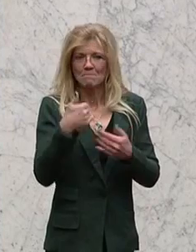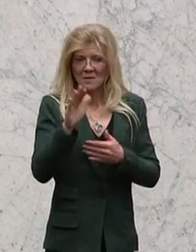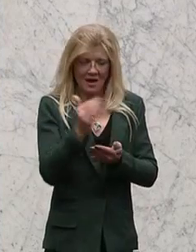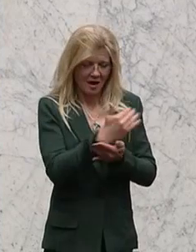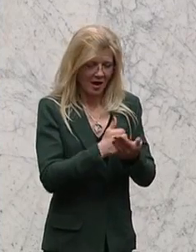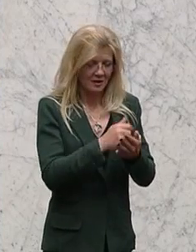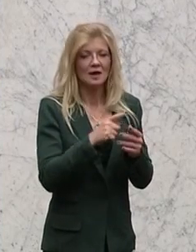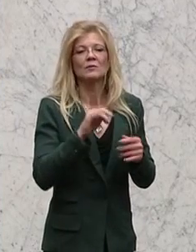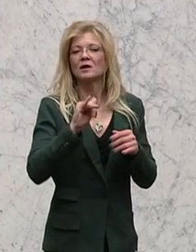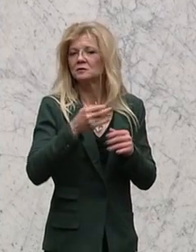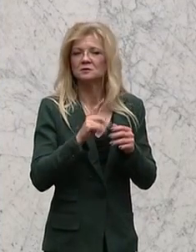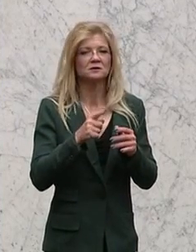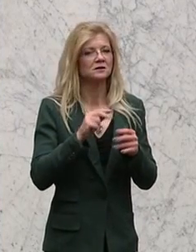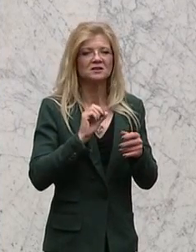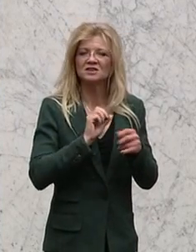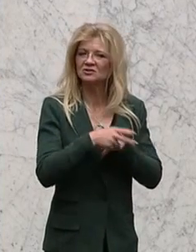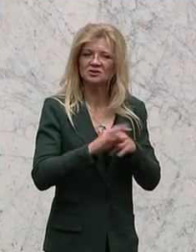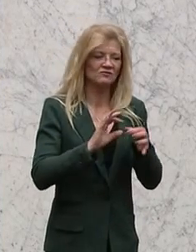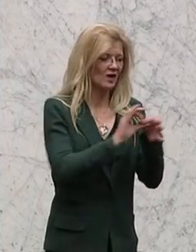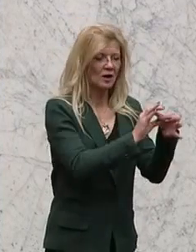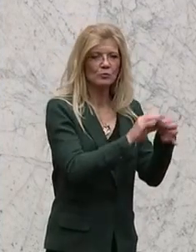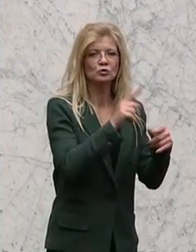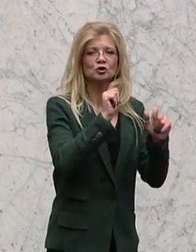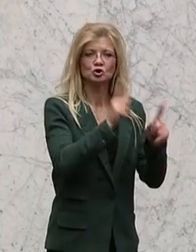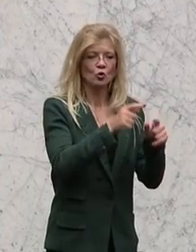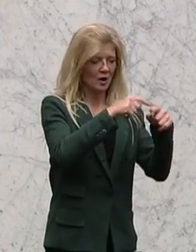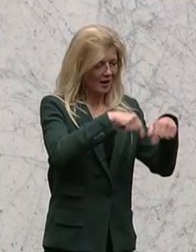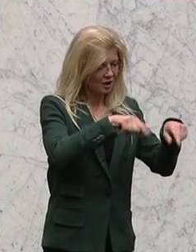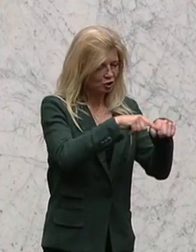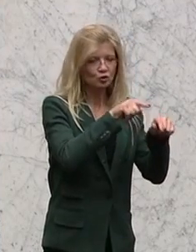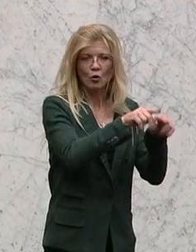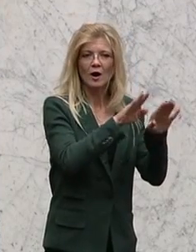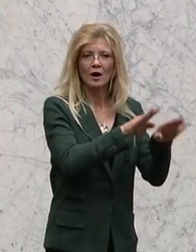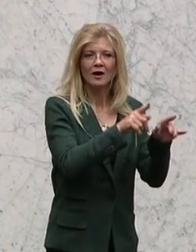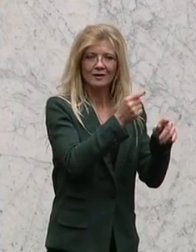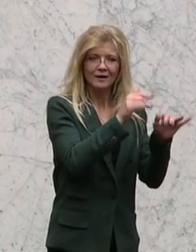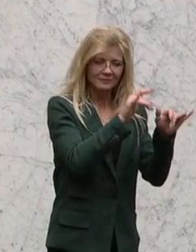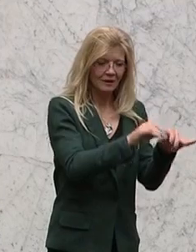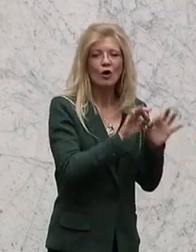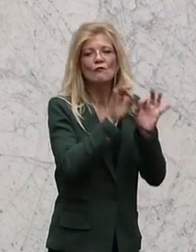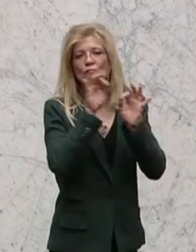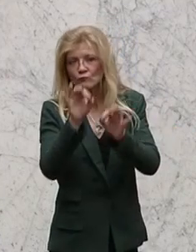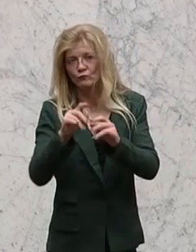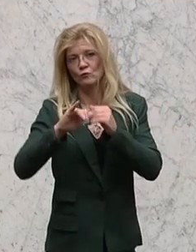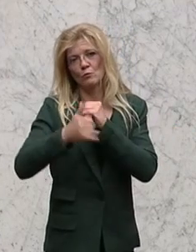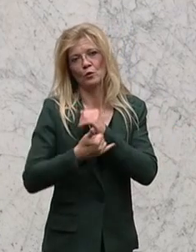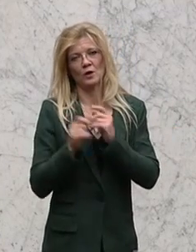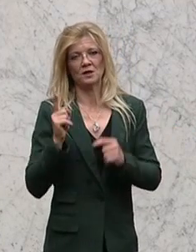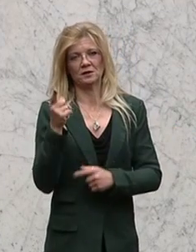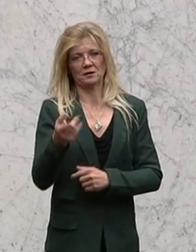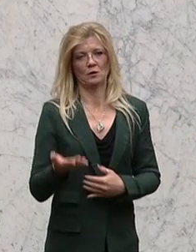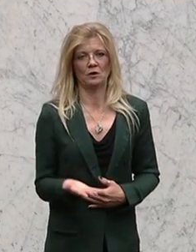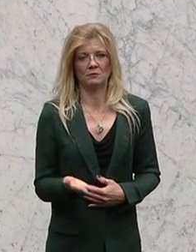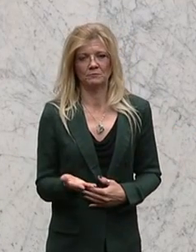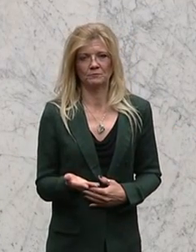nachhaltige Projekte im Verkehrsressort zur Verfügung stehen sollen. Auch das war ein Argument dafür, dass das Glas halb voll